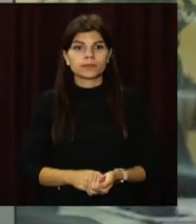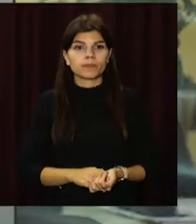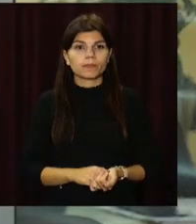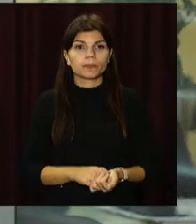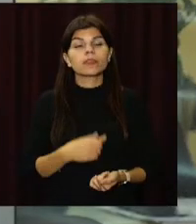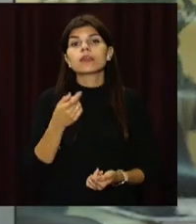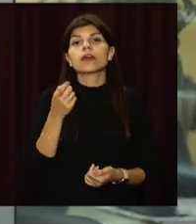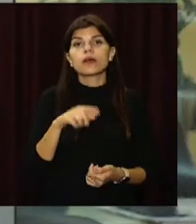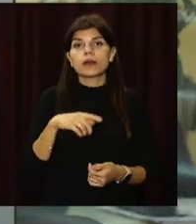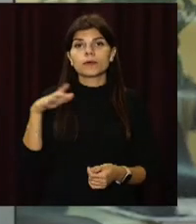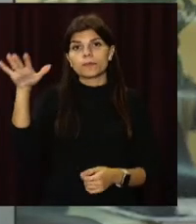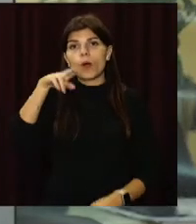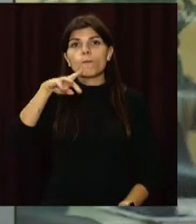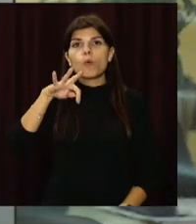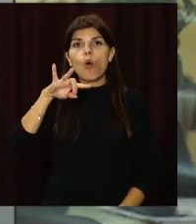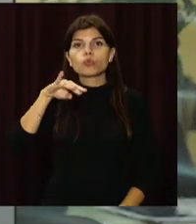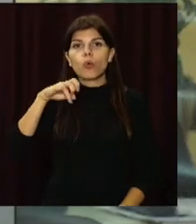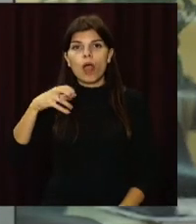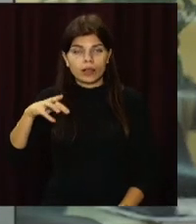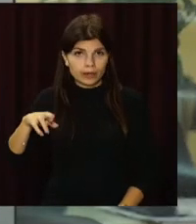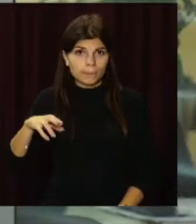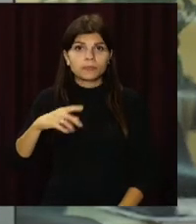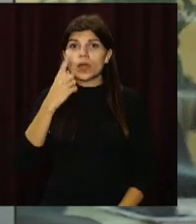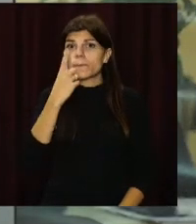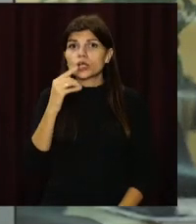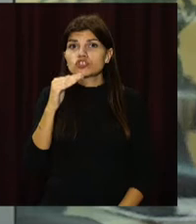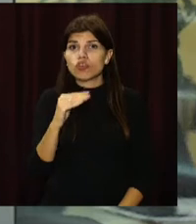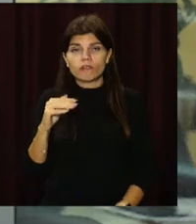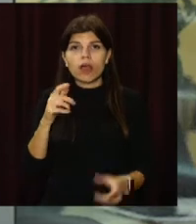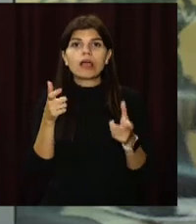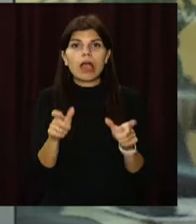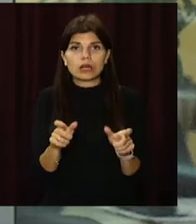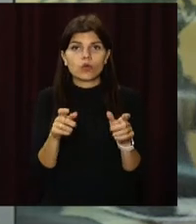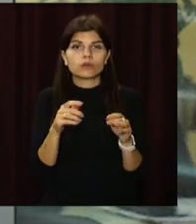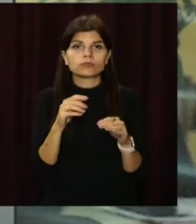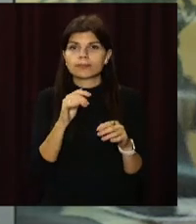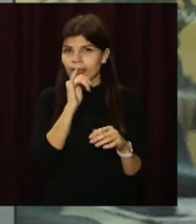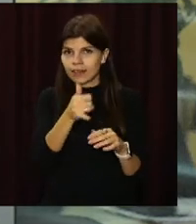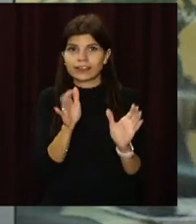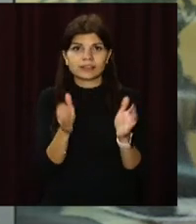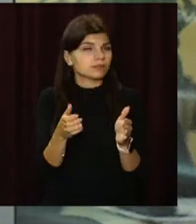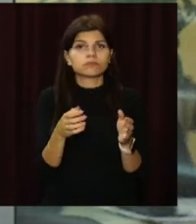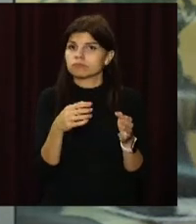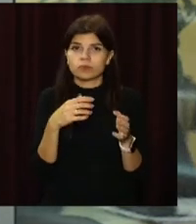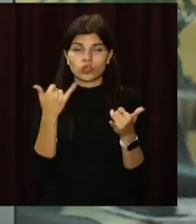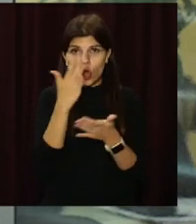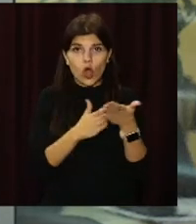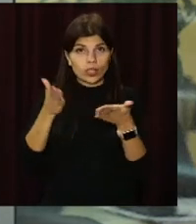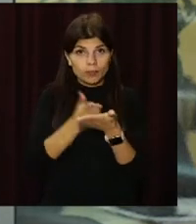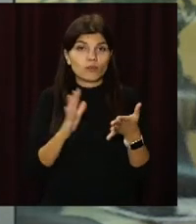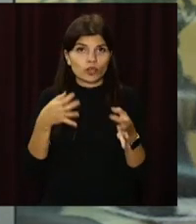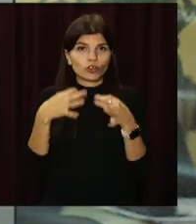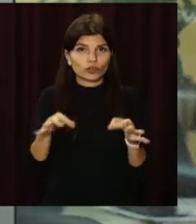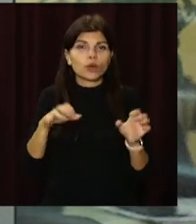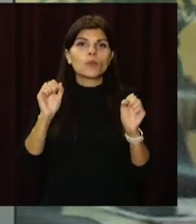Натомість Португалія з 1 жовтня скасовує майже всі карантинні обмеження. Можна відвідувати ресторани та культурні